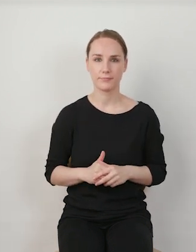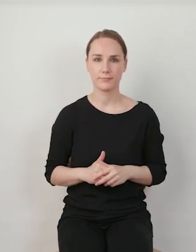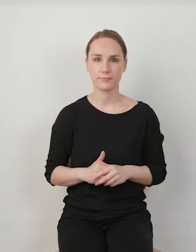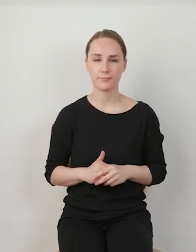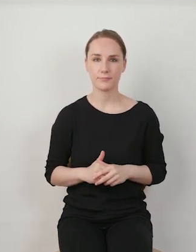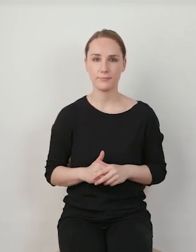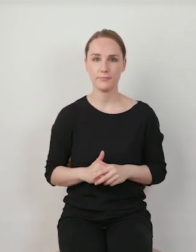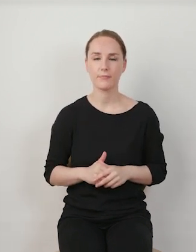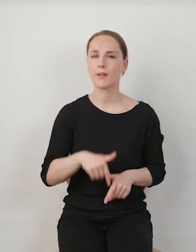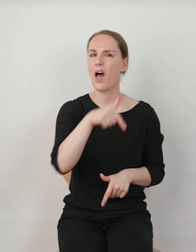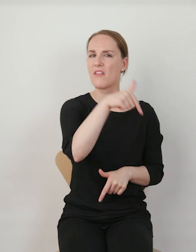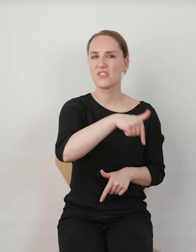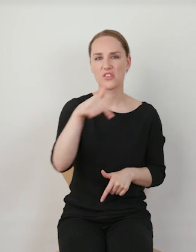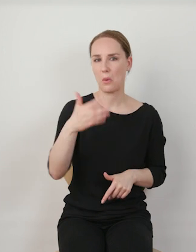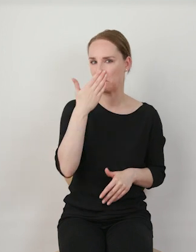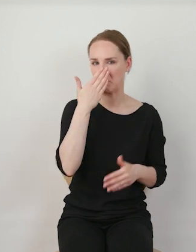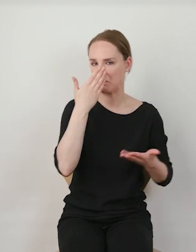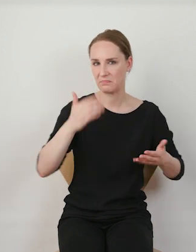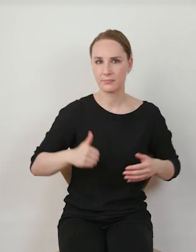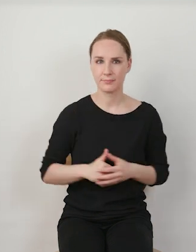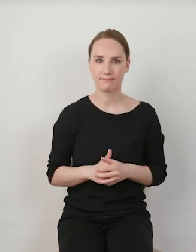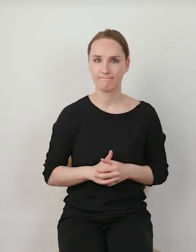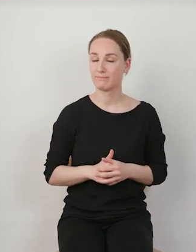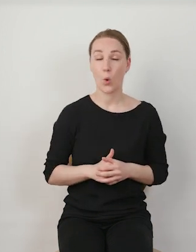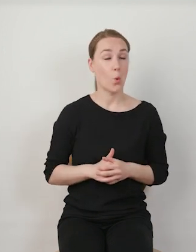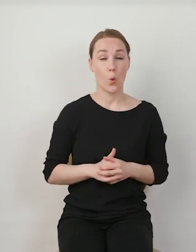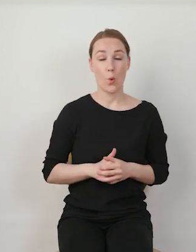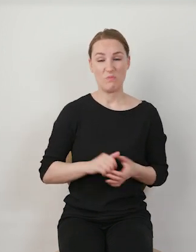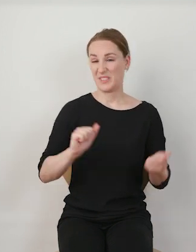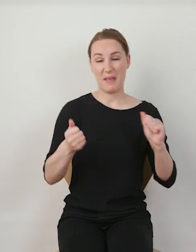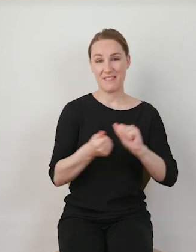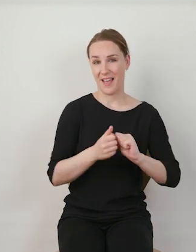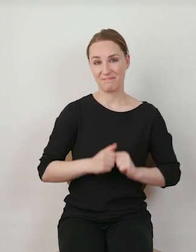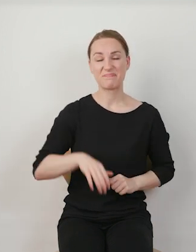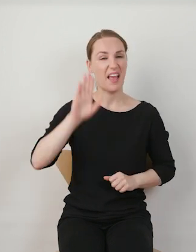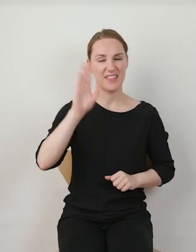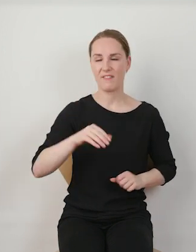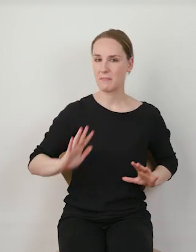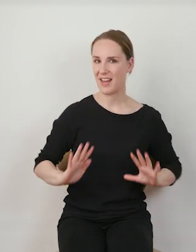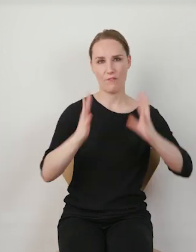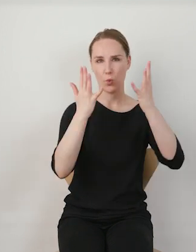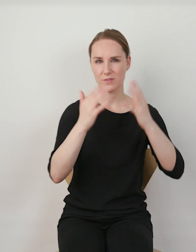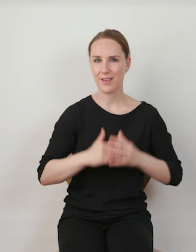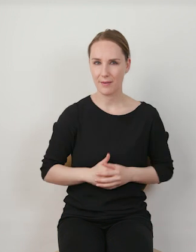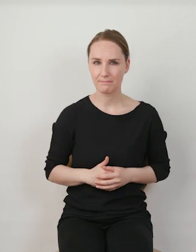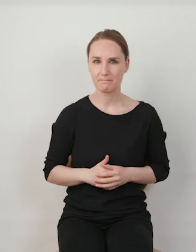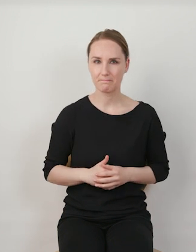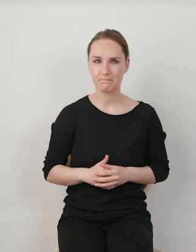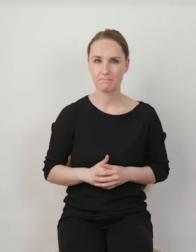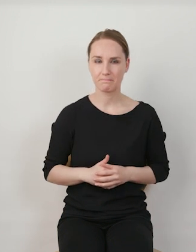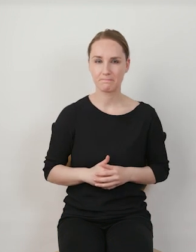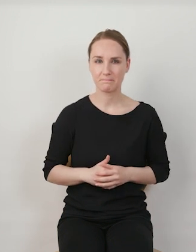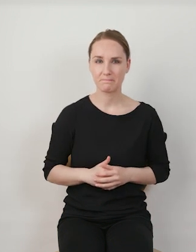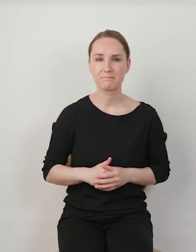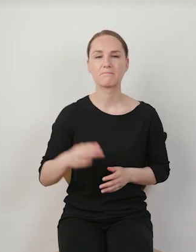Jeśli chodzi o TikToka, tutaj kolejna zmiana, mogłabym nawet powiedzieć rewolucja. Diane Zui